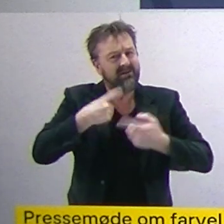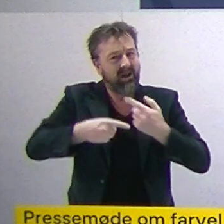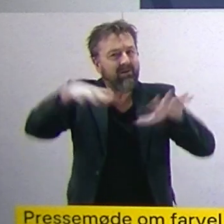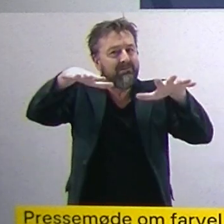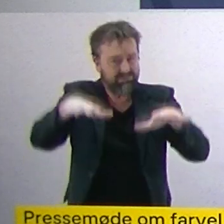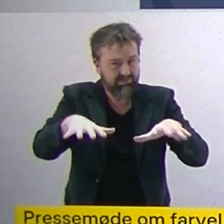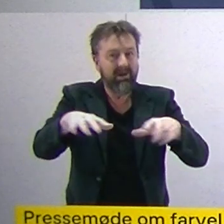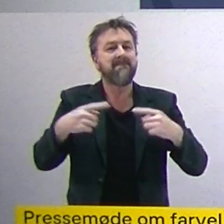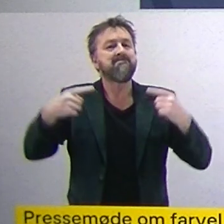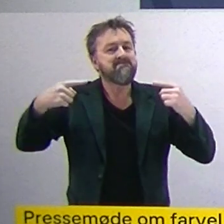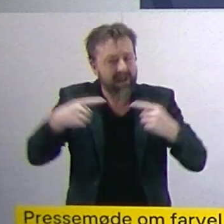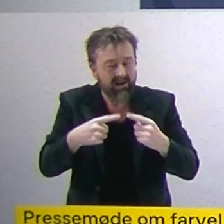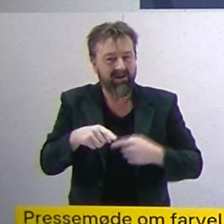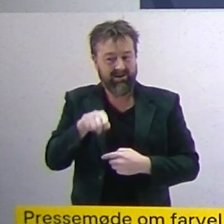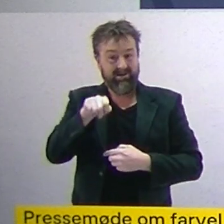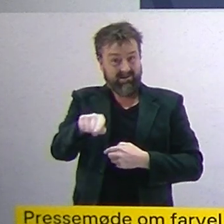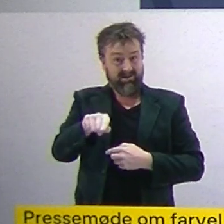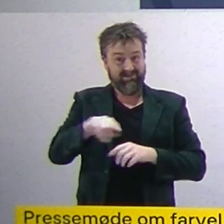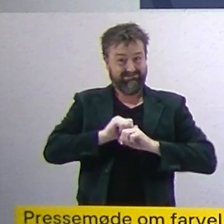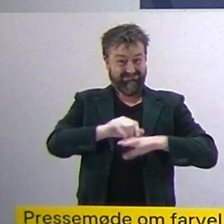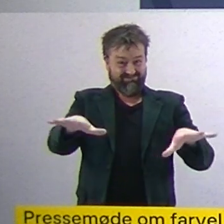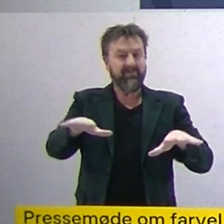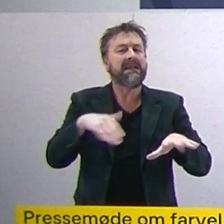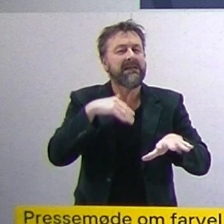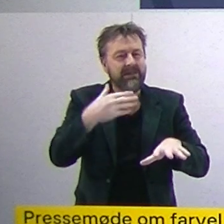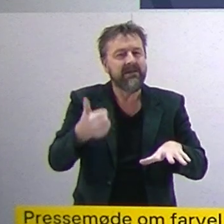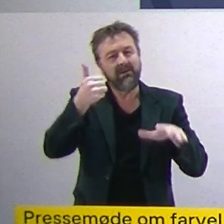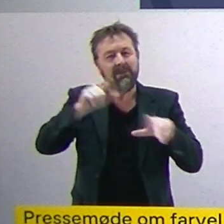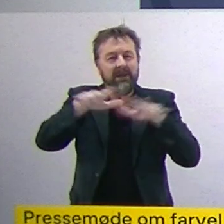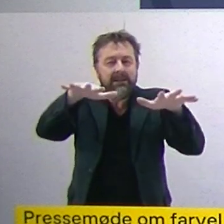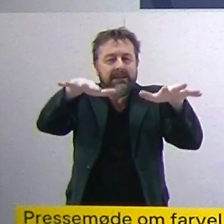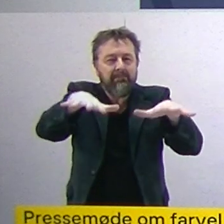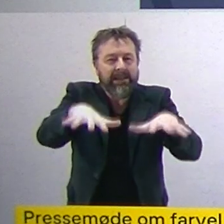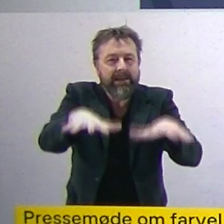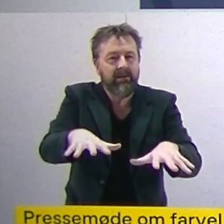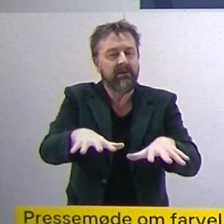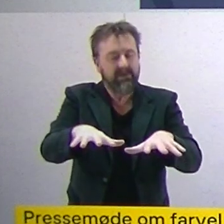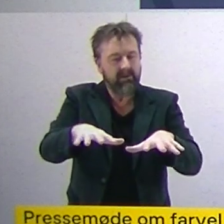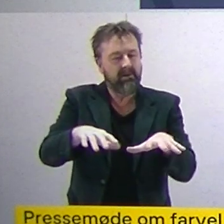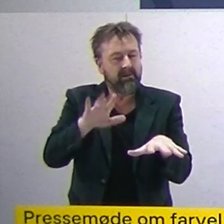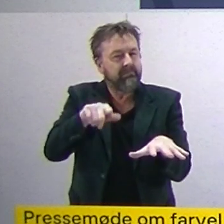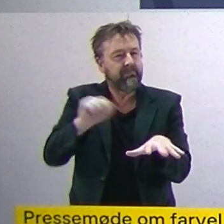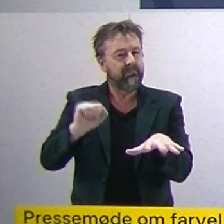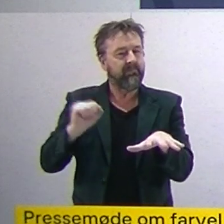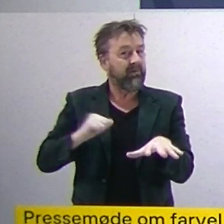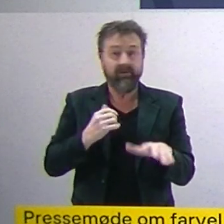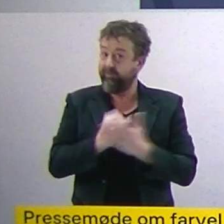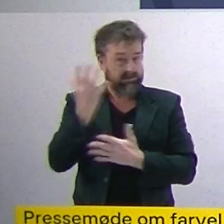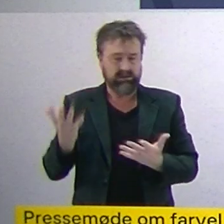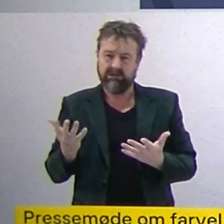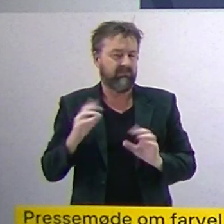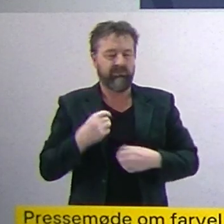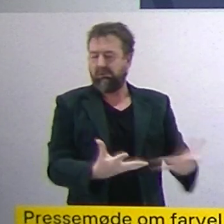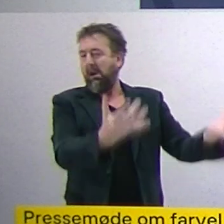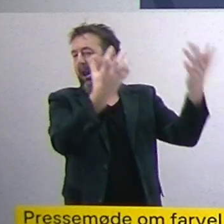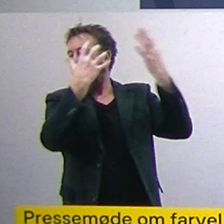os en dæmning, som kontrollerer den smittespredning med omikron. Det er igen et helt fantastisk sted, vi står. ellers var det blevet meldet over enden af